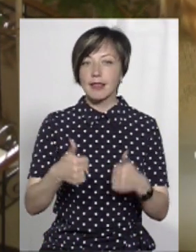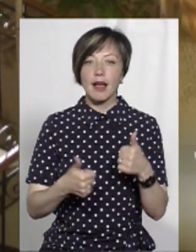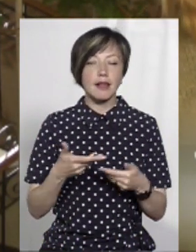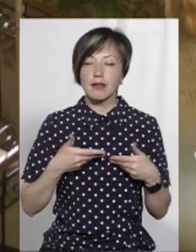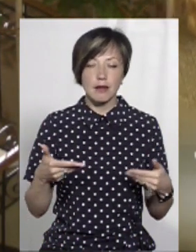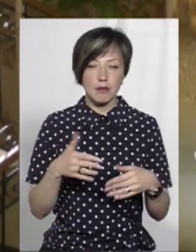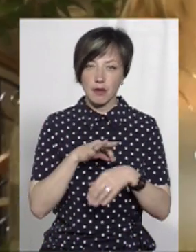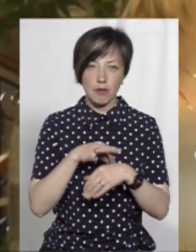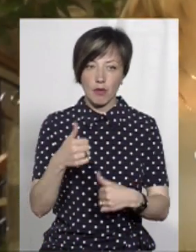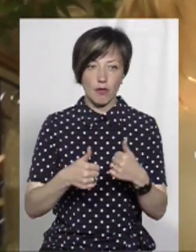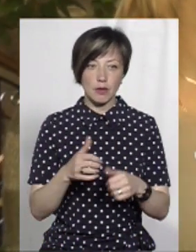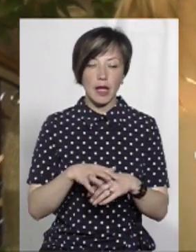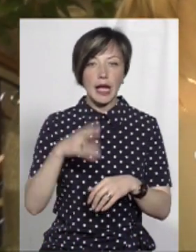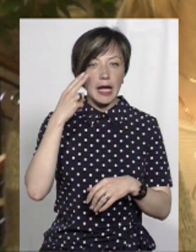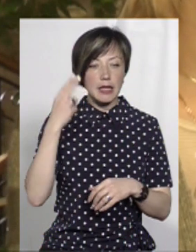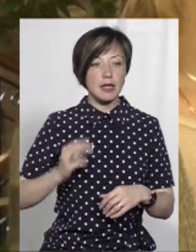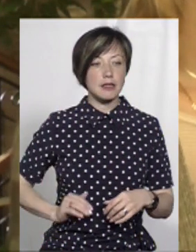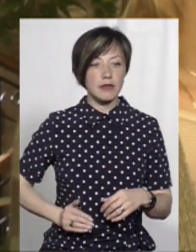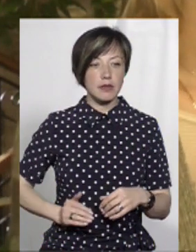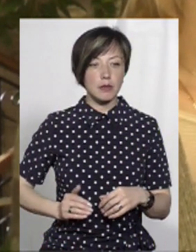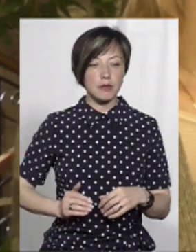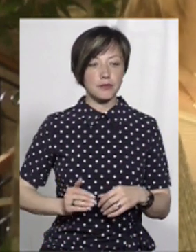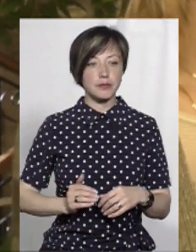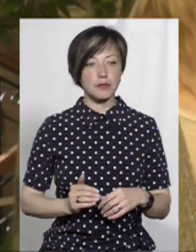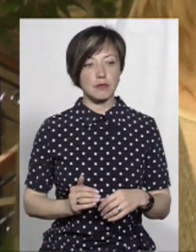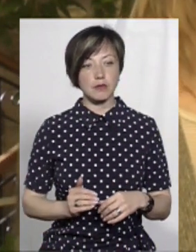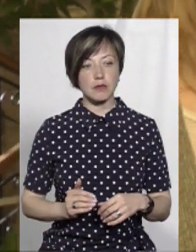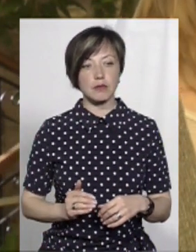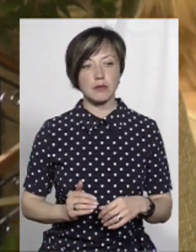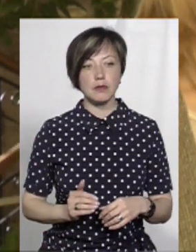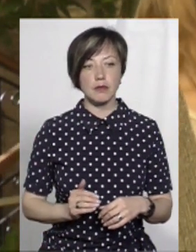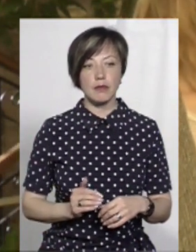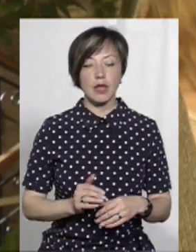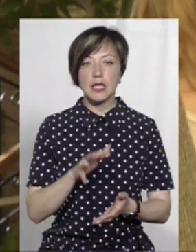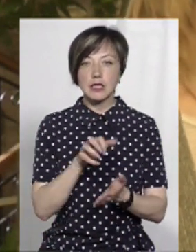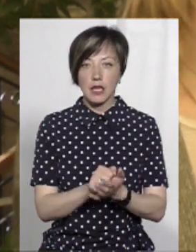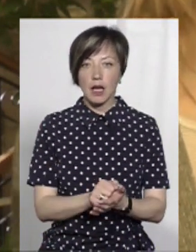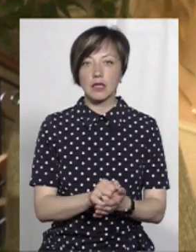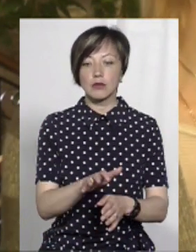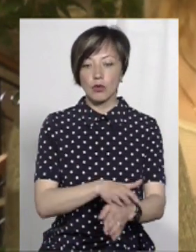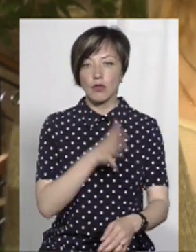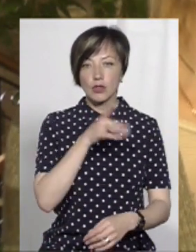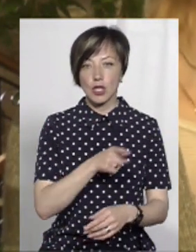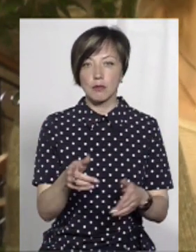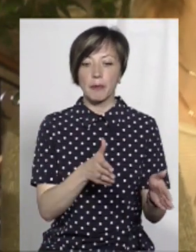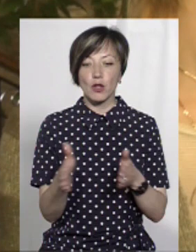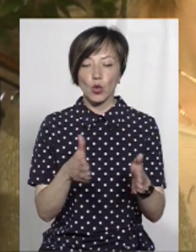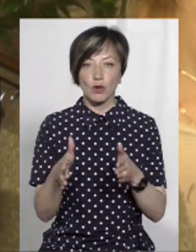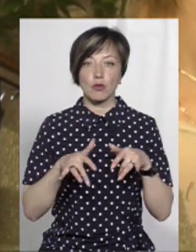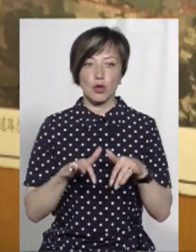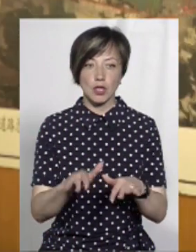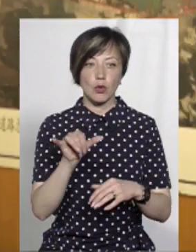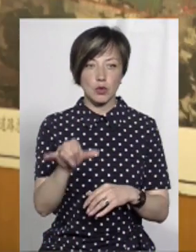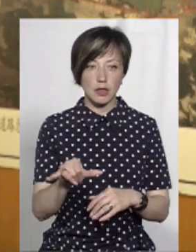не ми розіграємо. Китайський підрядник зайняв тривалий час підготовчий процес